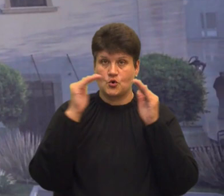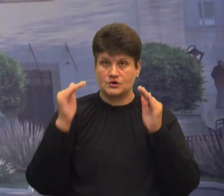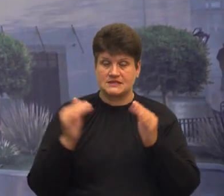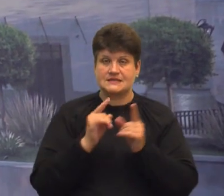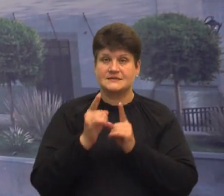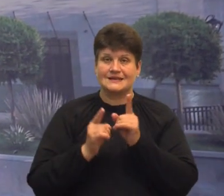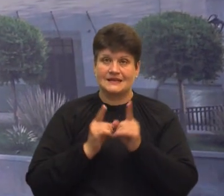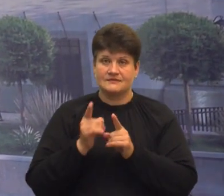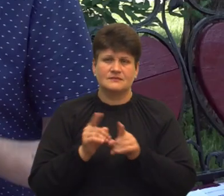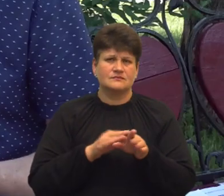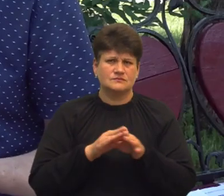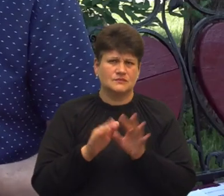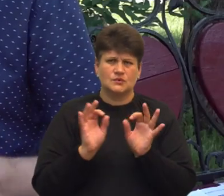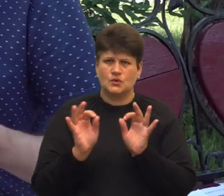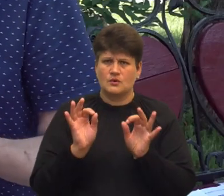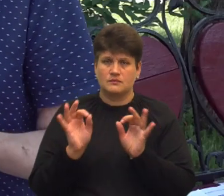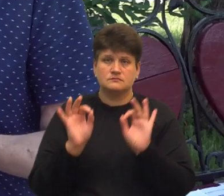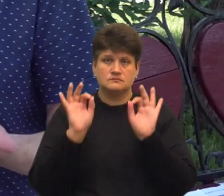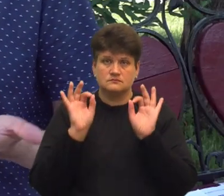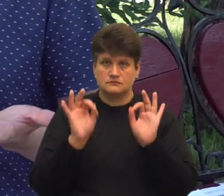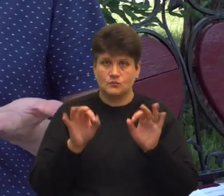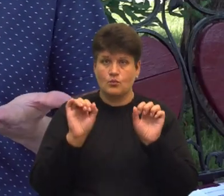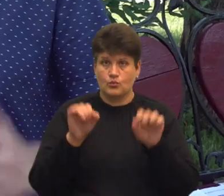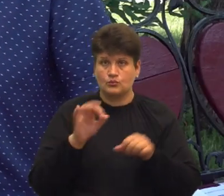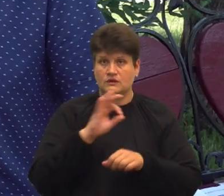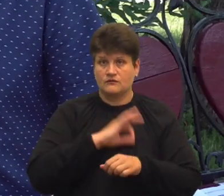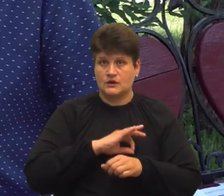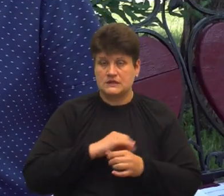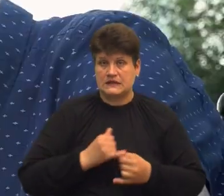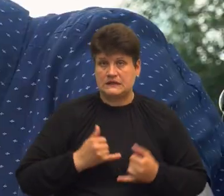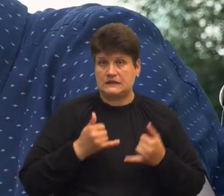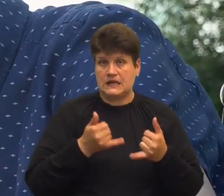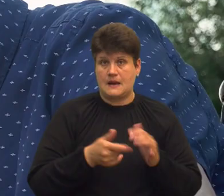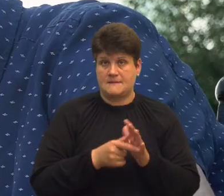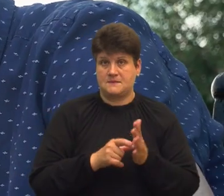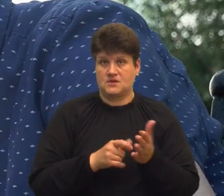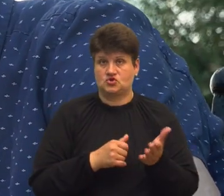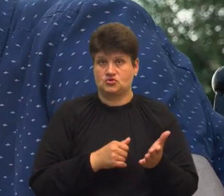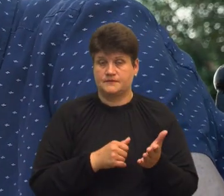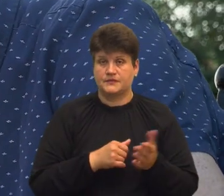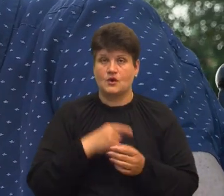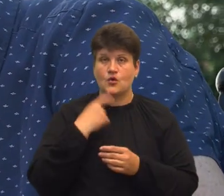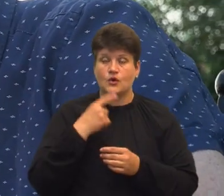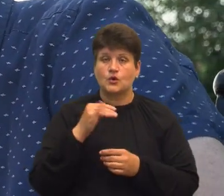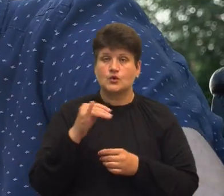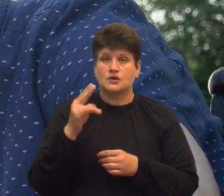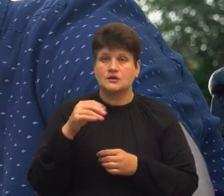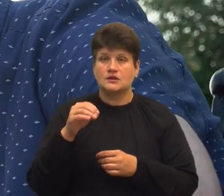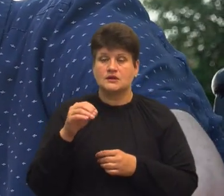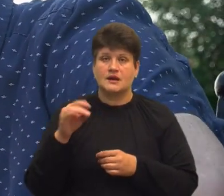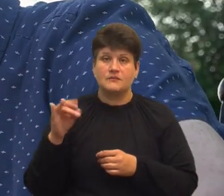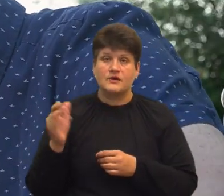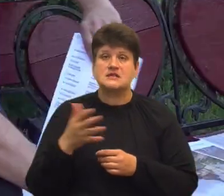абсолютно нормально, раціонально може бути використаний для приміщень За словами Юрія Вербевецького, проєкт